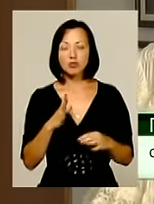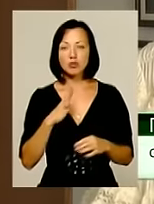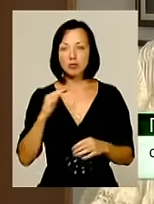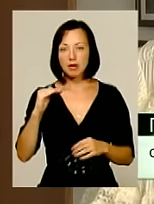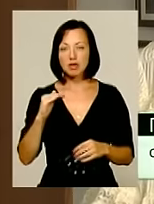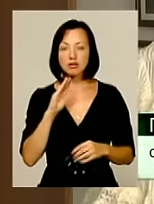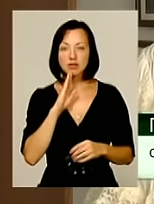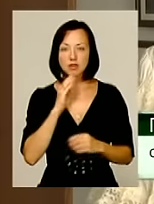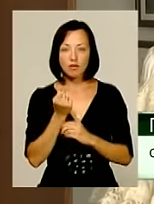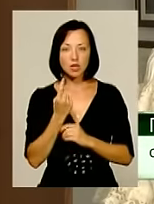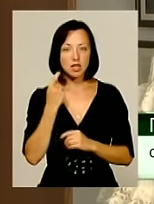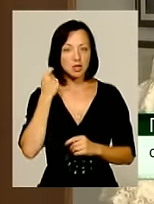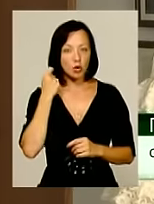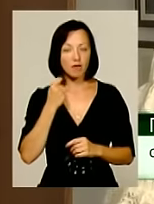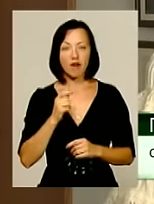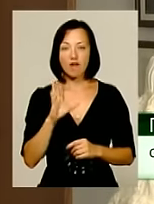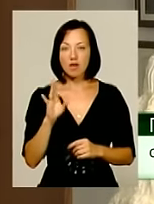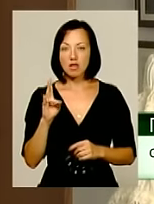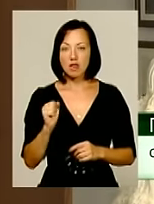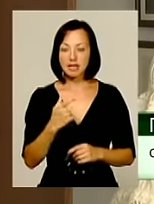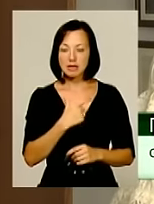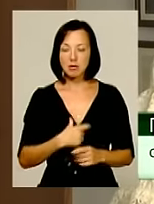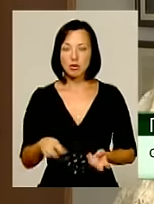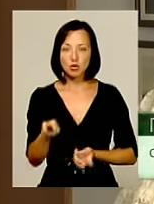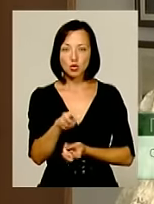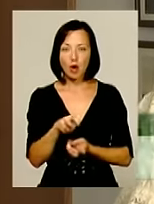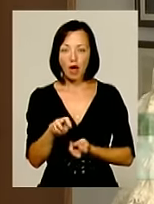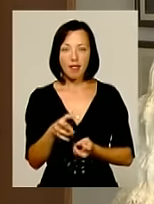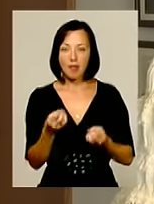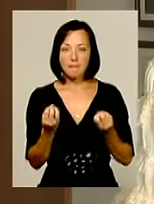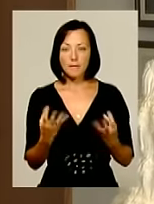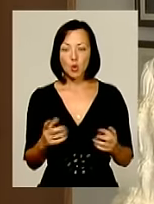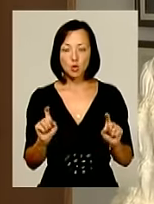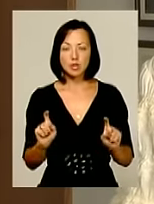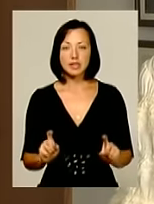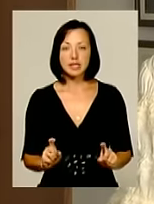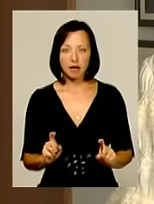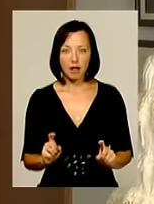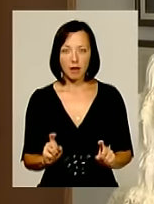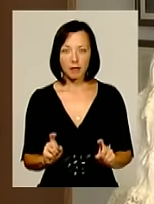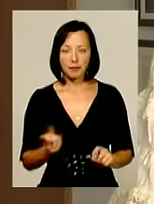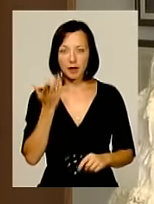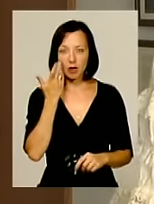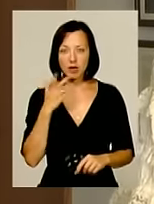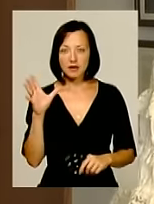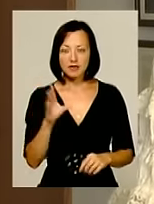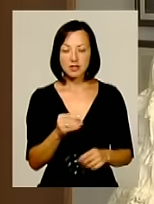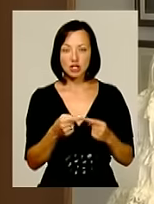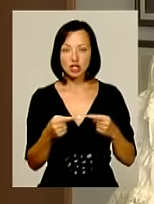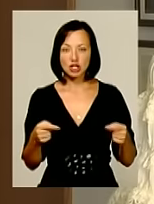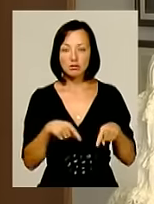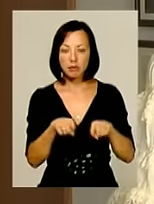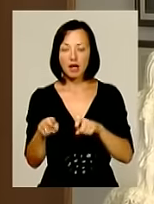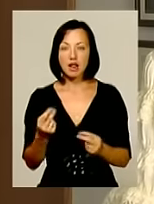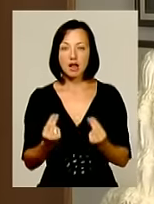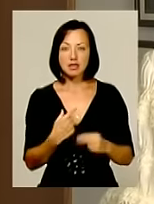маленькою дівчинкою в 11 років, вона себе шукала. Вона не просто сиділа, коли всі інші бігали і гралися,